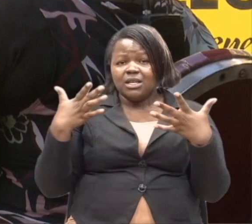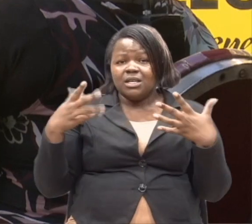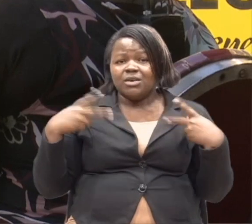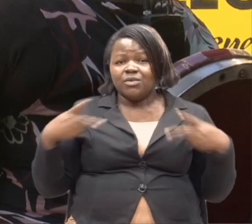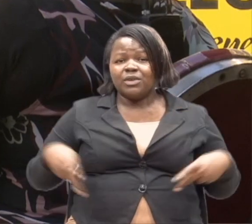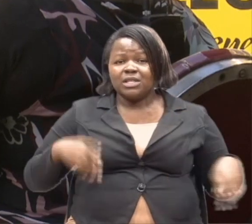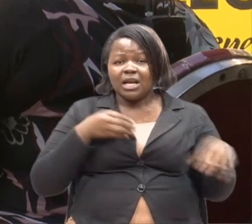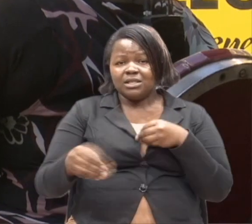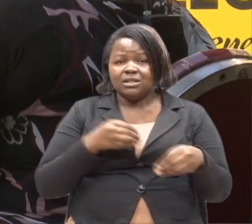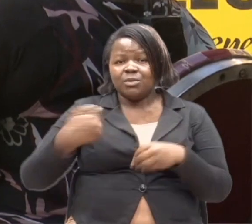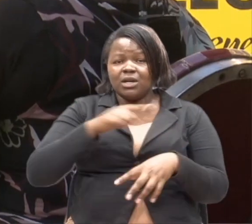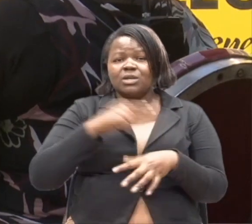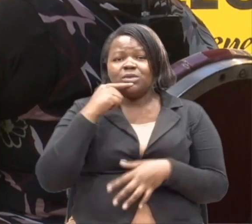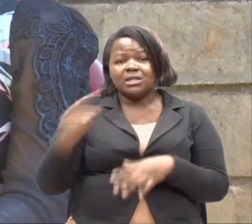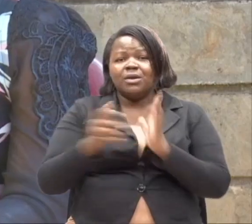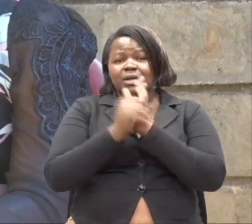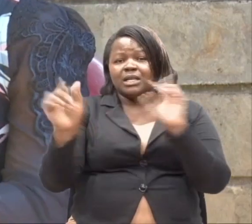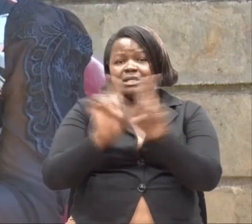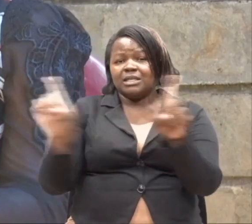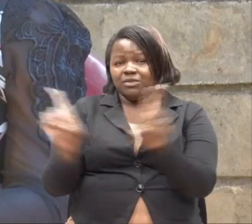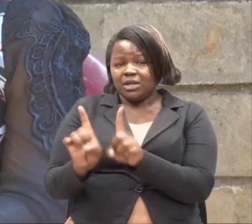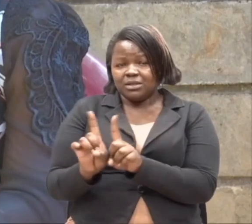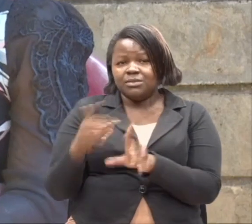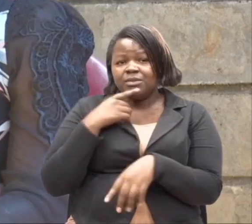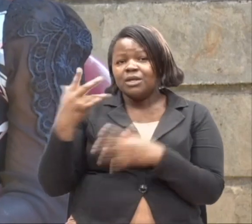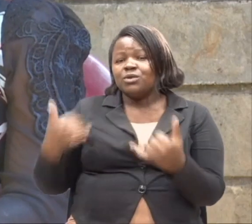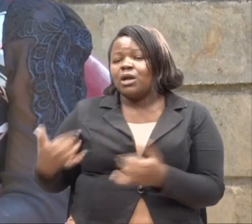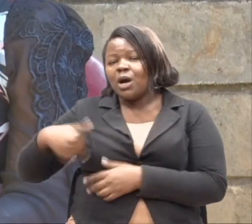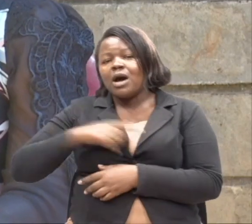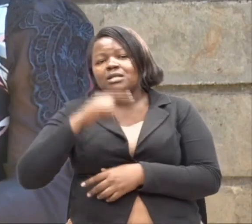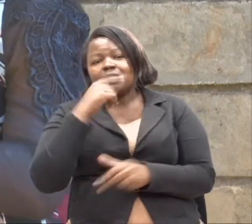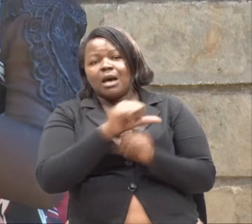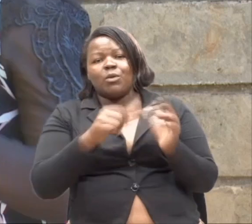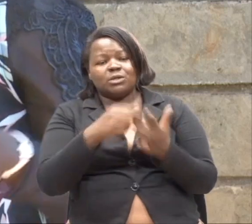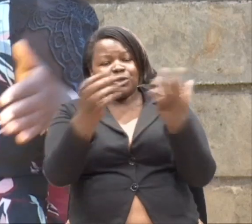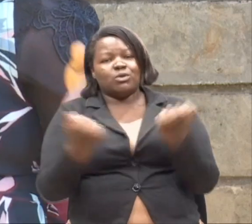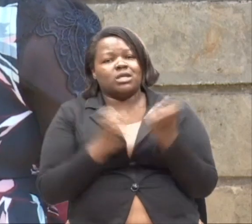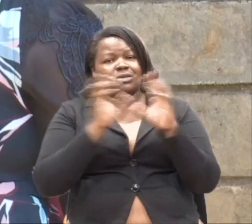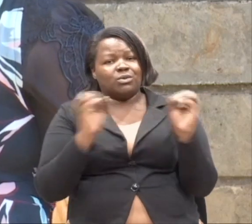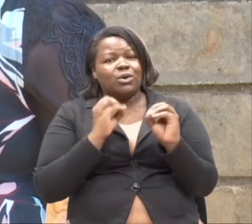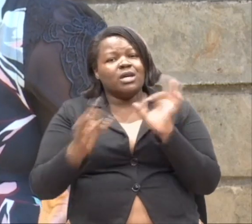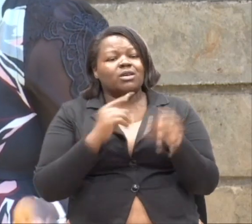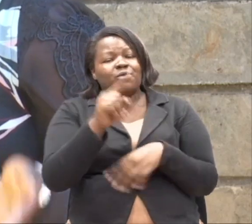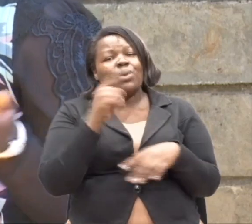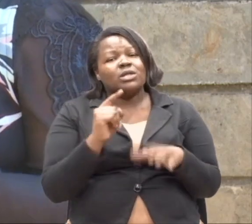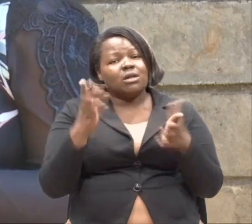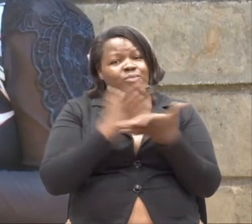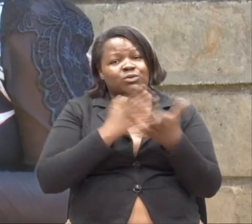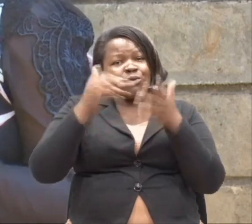are talented differently. Si tena kusema mambo na special needs. Ijapokuwa nyingi ni wakipeke